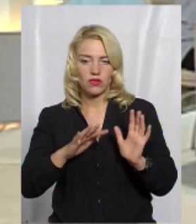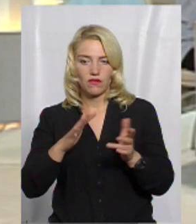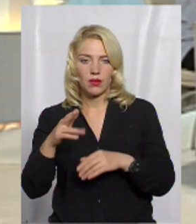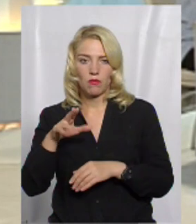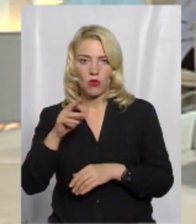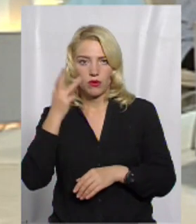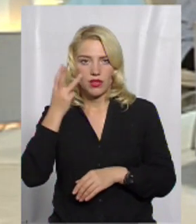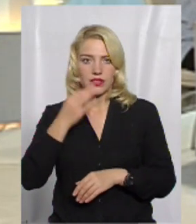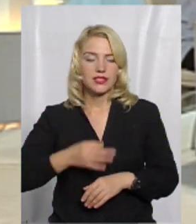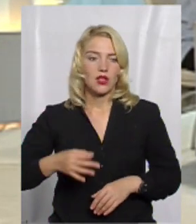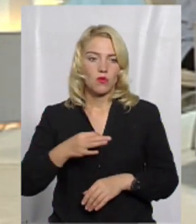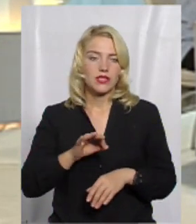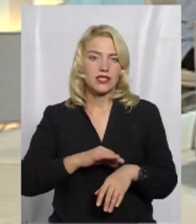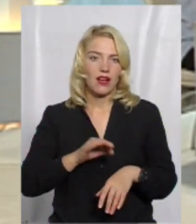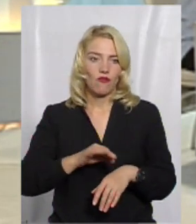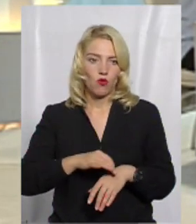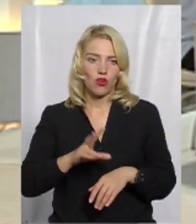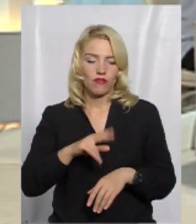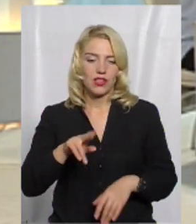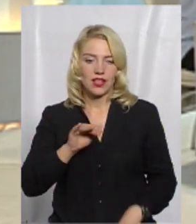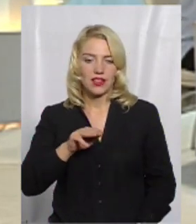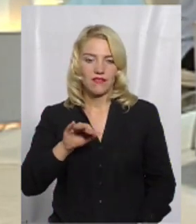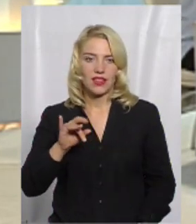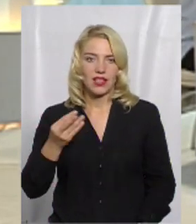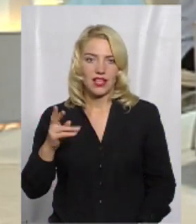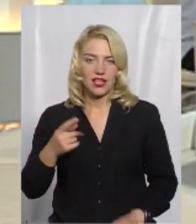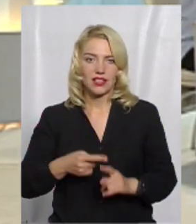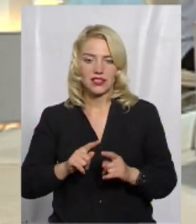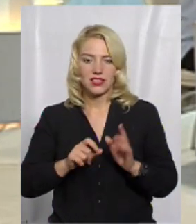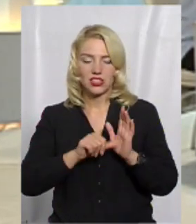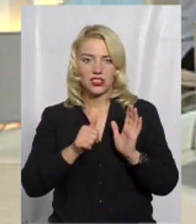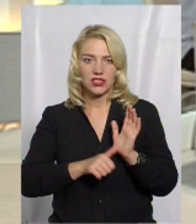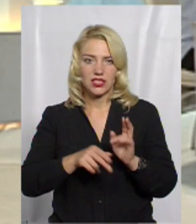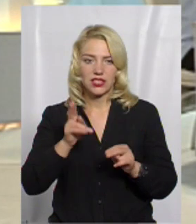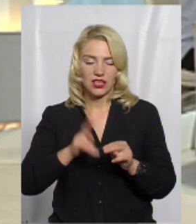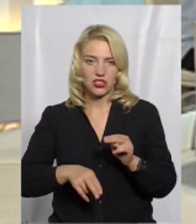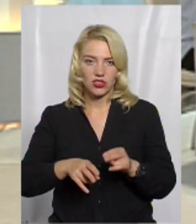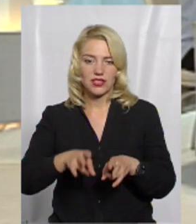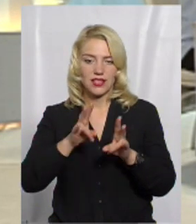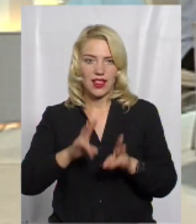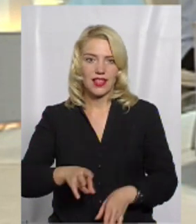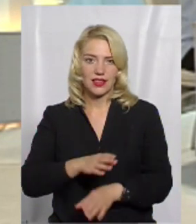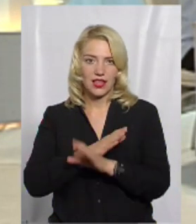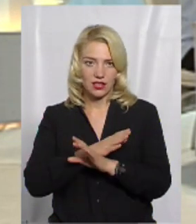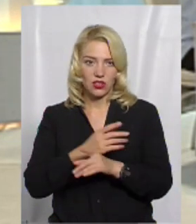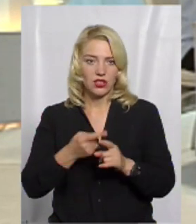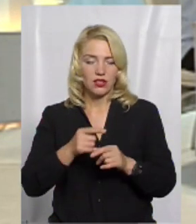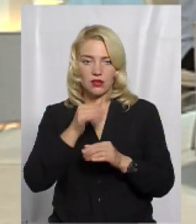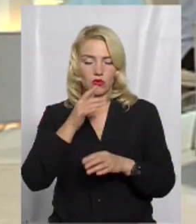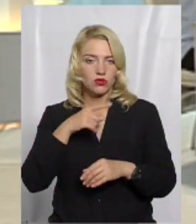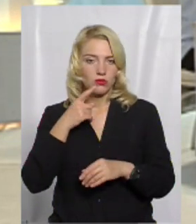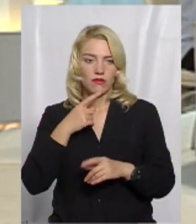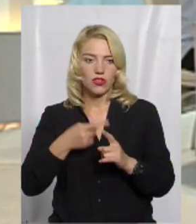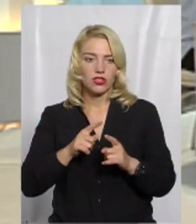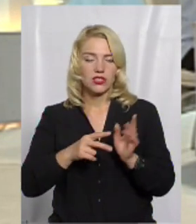Хмельницькій області захворювання на дифтерію. З них 16 закінчились летально. Це не можна говорити